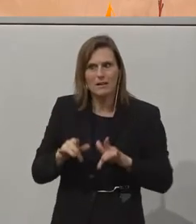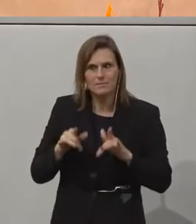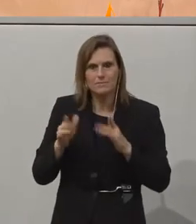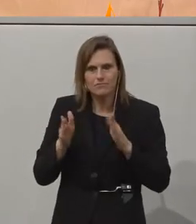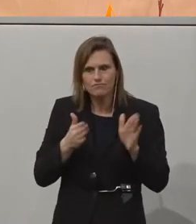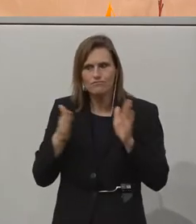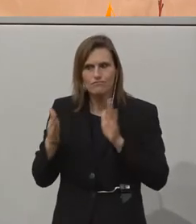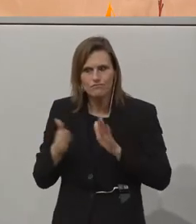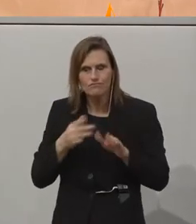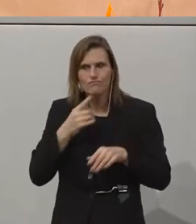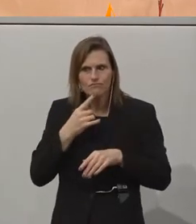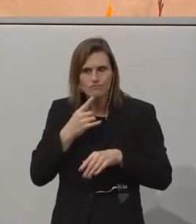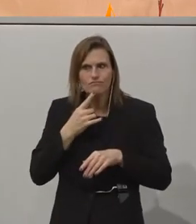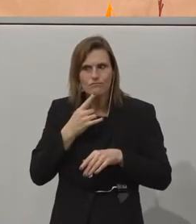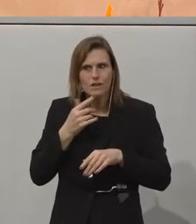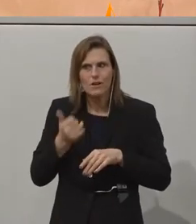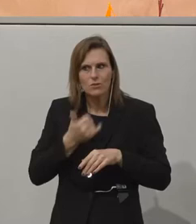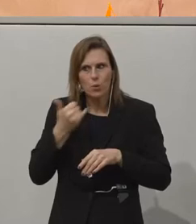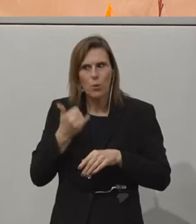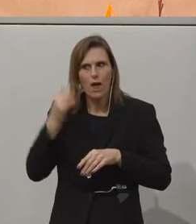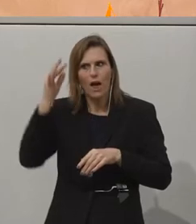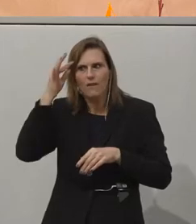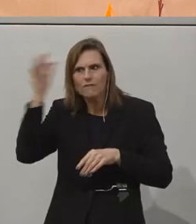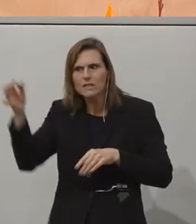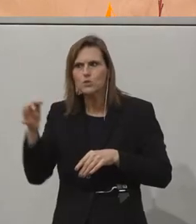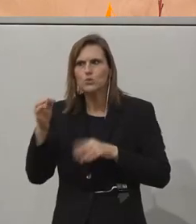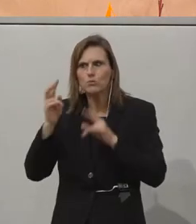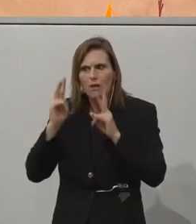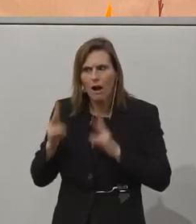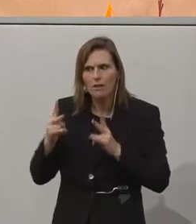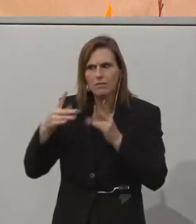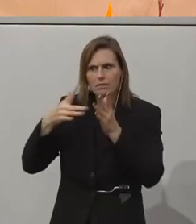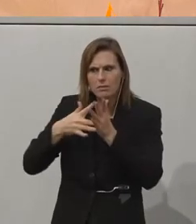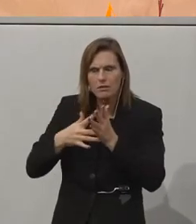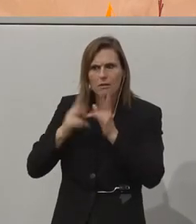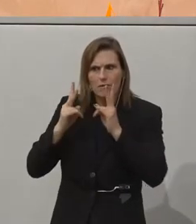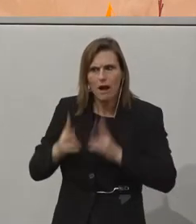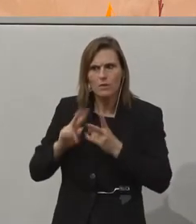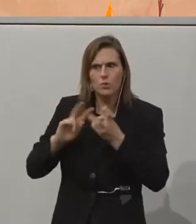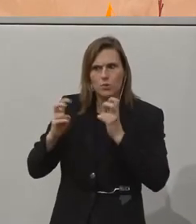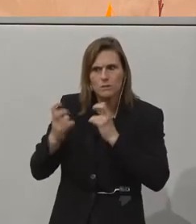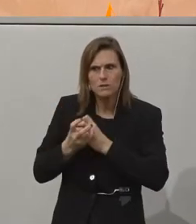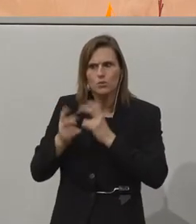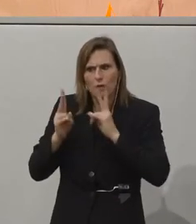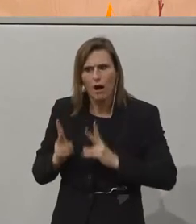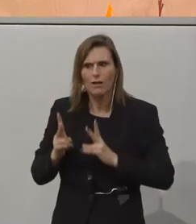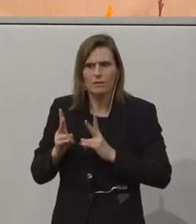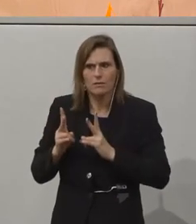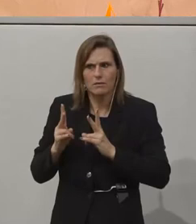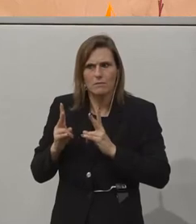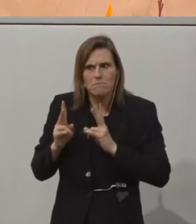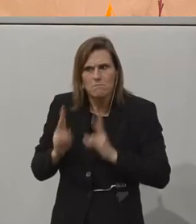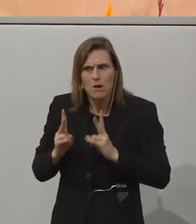durchgegangen sind, die gesagt haben, jawohl, das ist innovativ, das ist skalierbar, das ist leicht umzusetzen oder machbar umzusetzen und für den